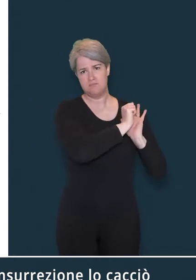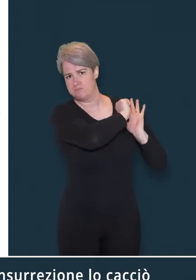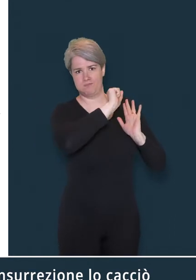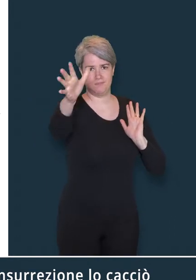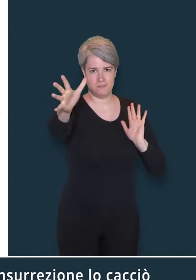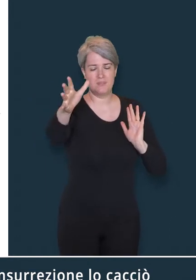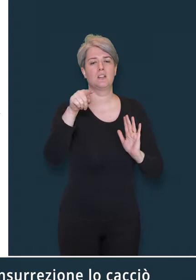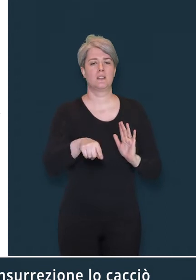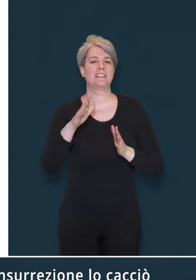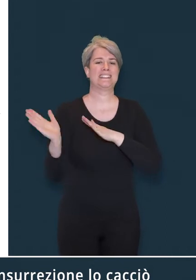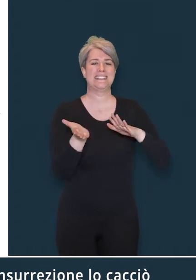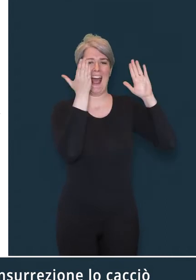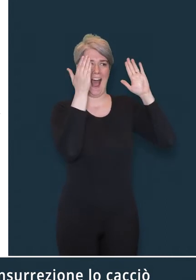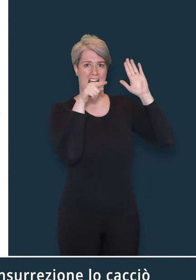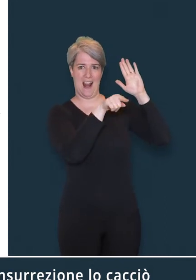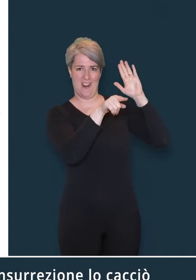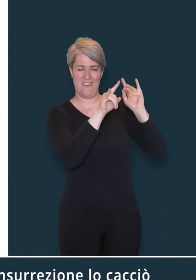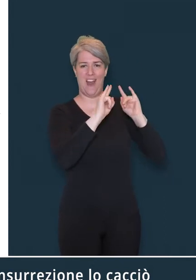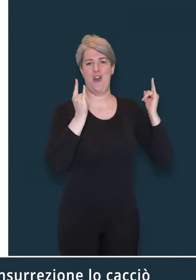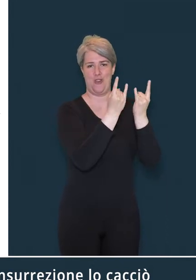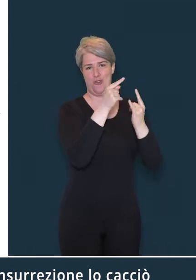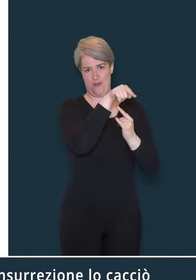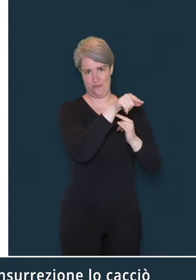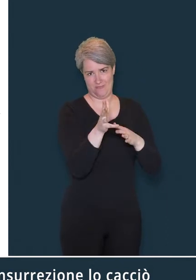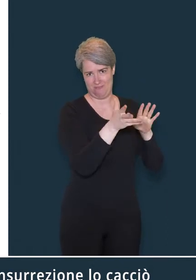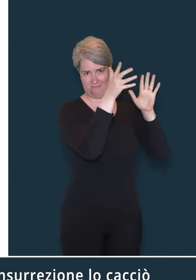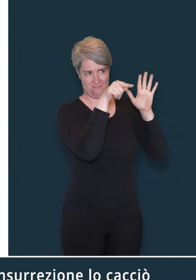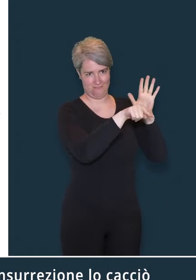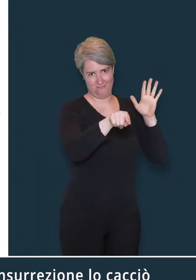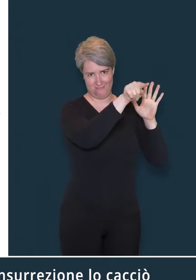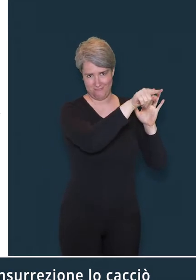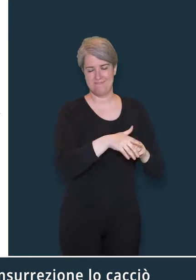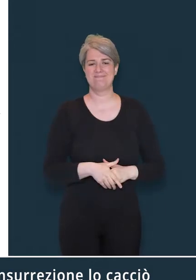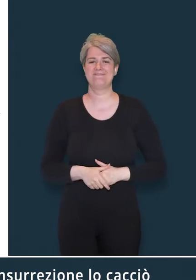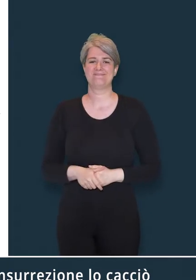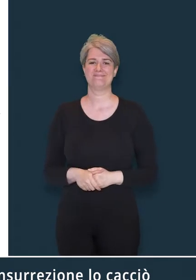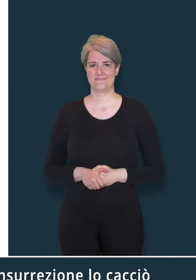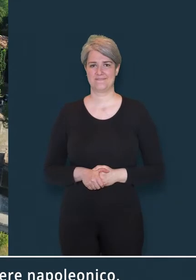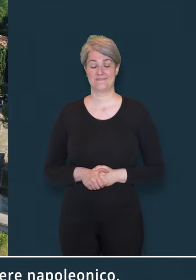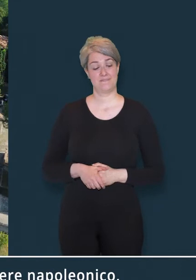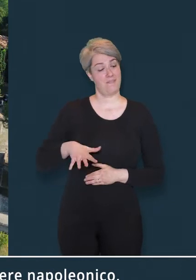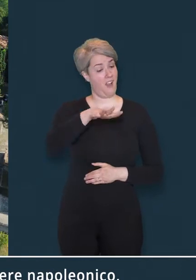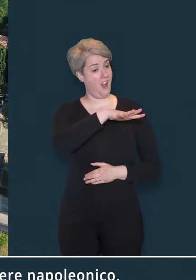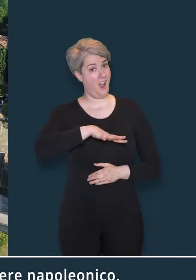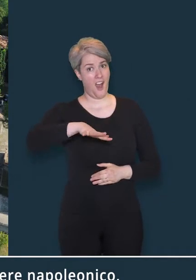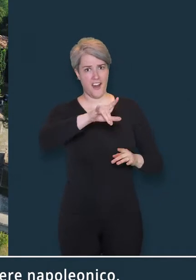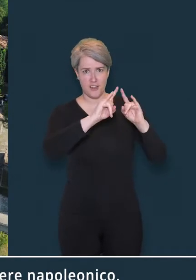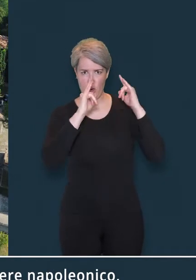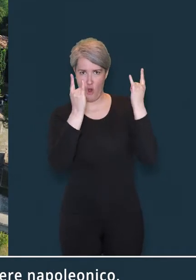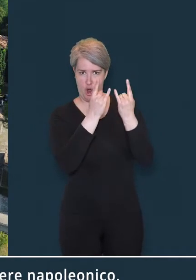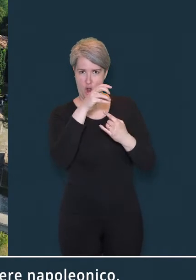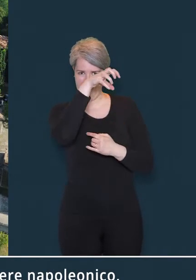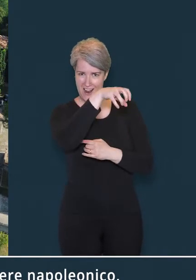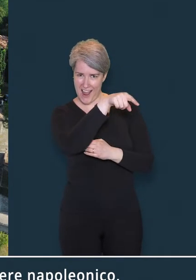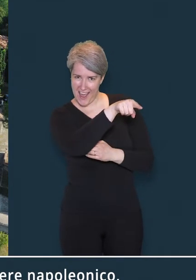riuscendo a salvare alcune parti della struttura, tutt'oggi esistenti. Trasformata in area